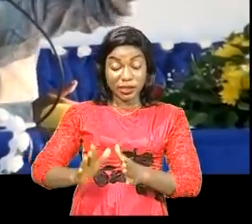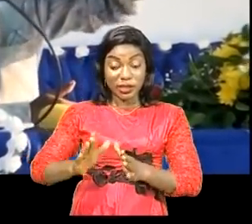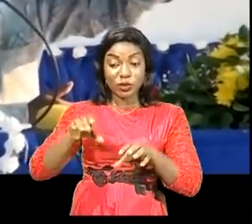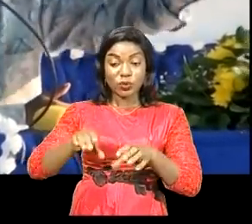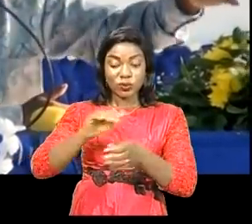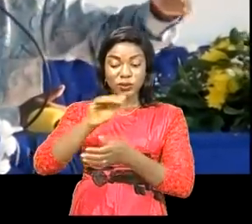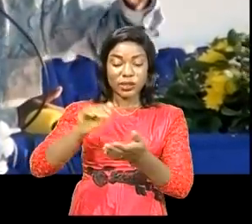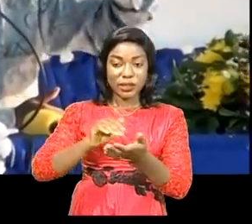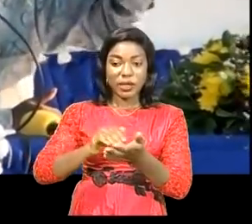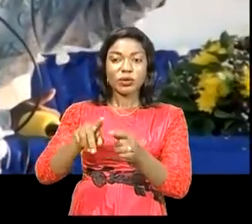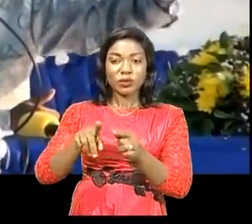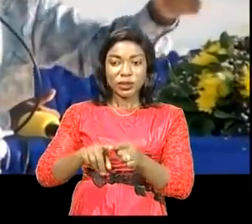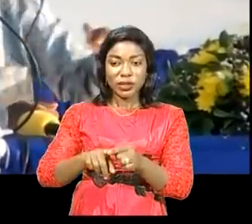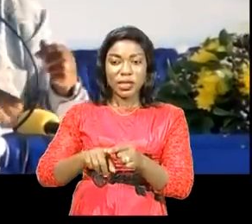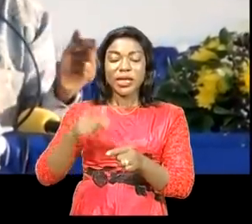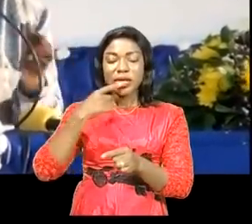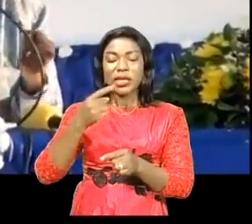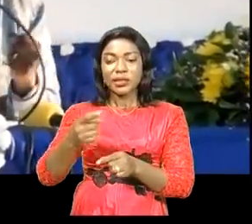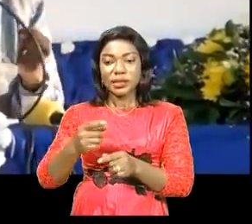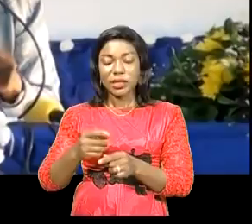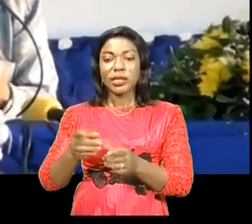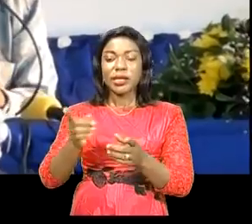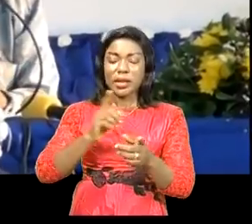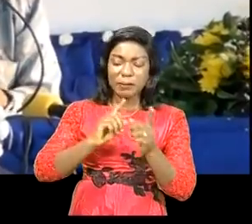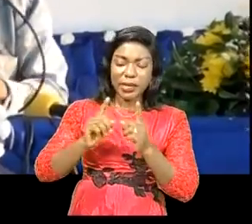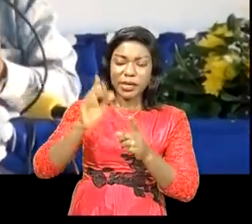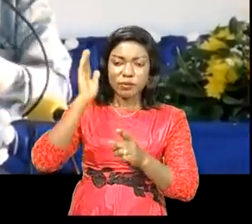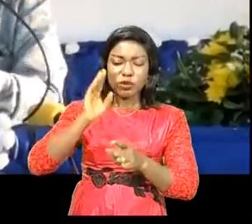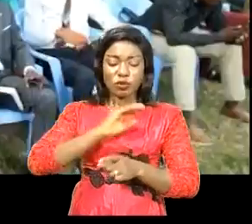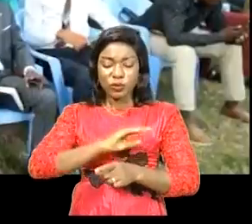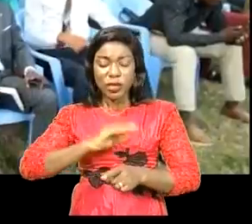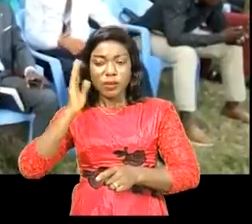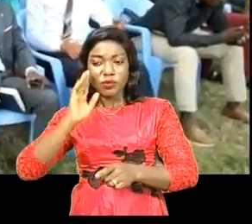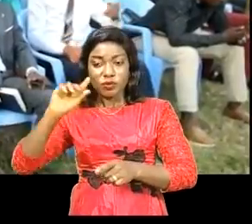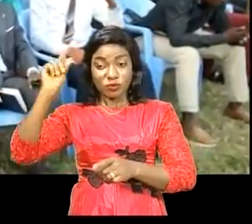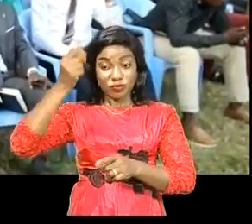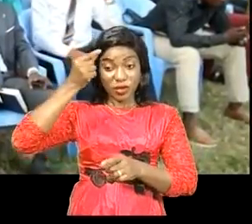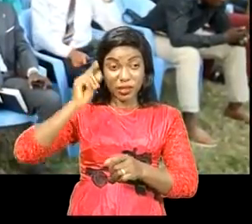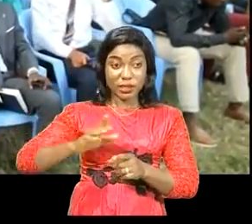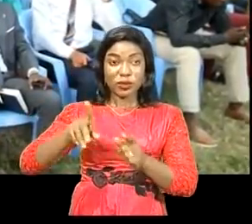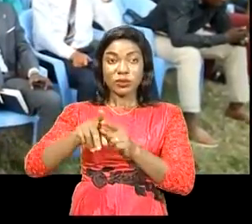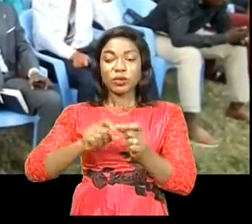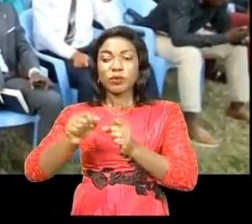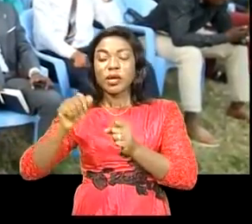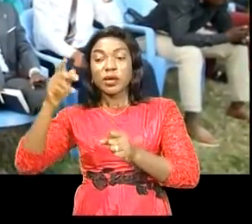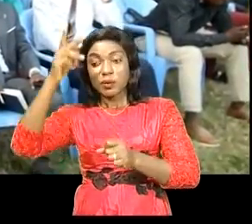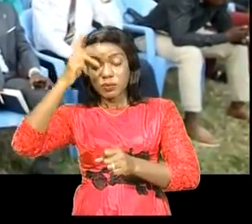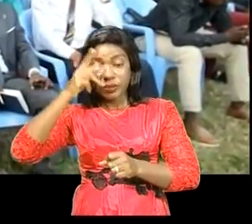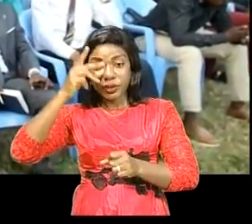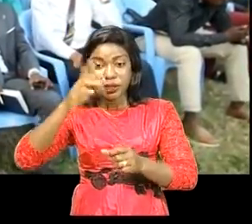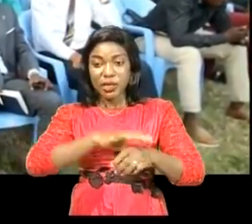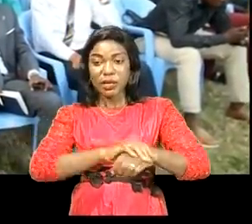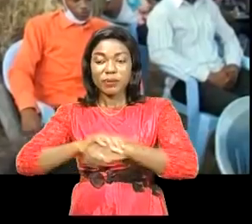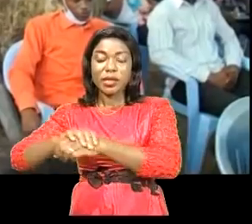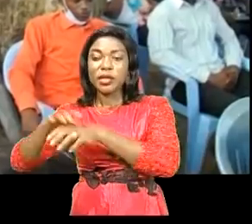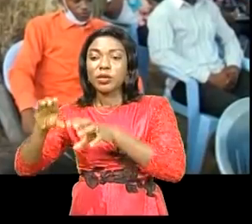Batcha a de manière chronologique évoqué des bonnes pratiques d'une gouvernance doublée des combats politiques qui a mené la RDC à